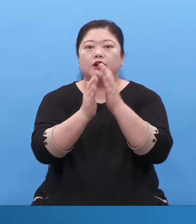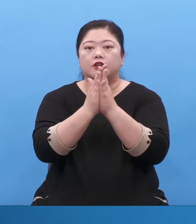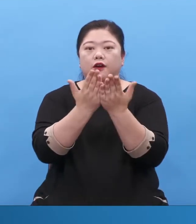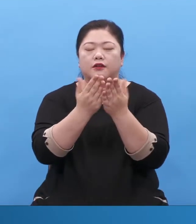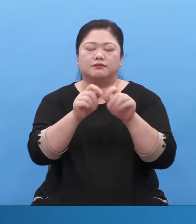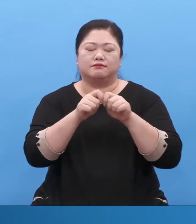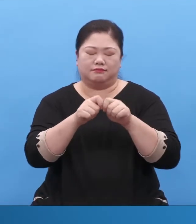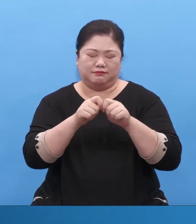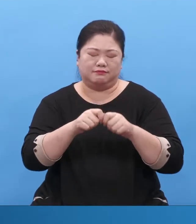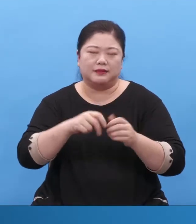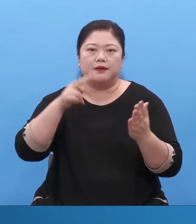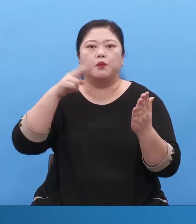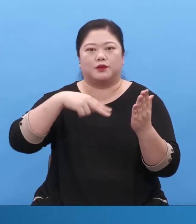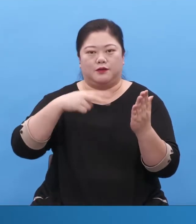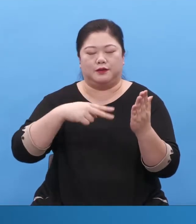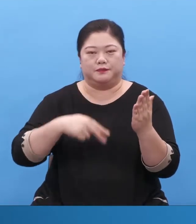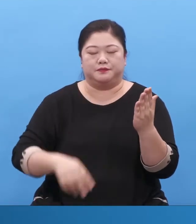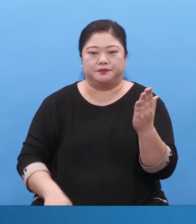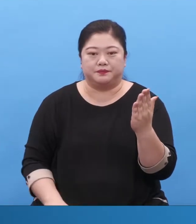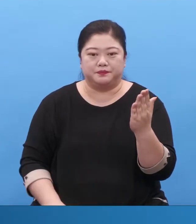그때부터 계속 지속됩니다.